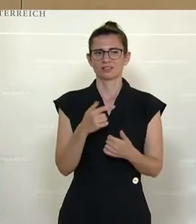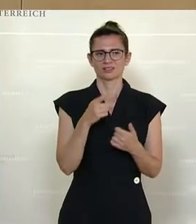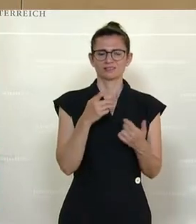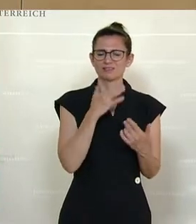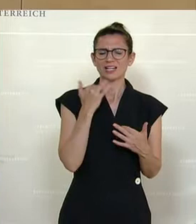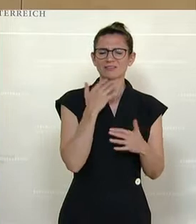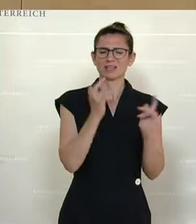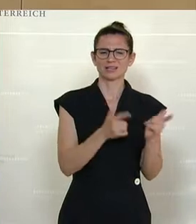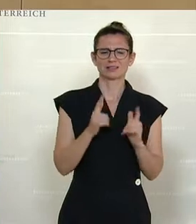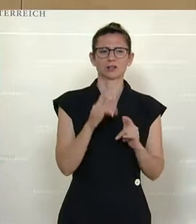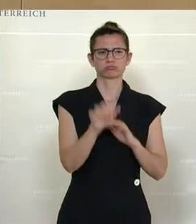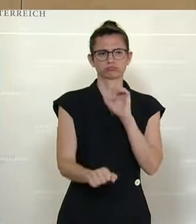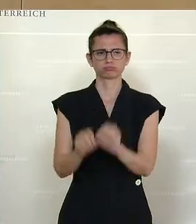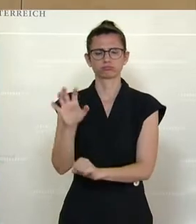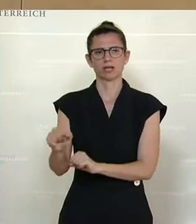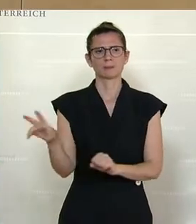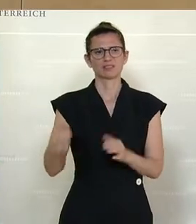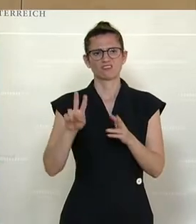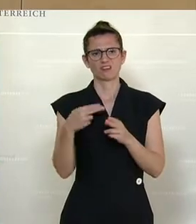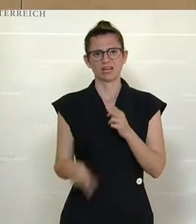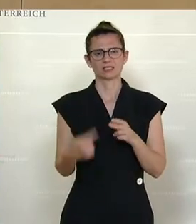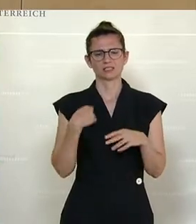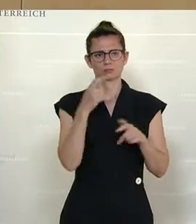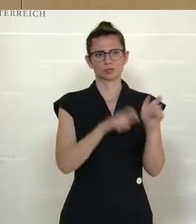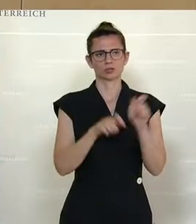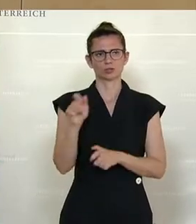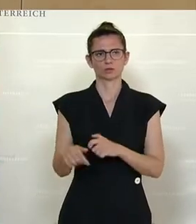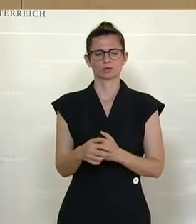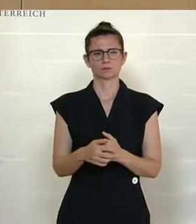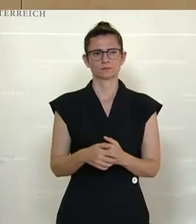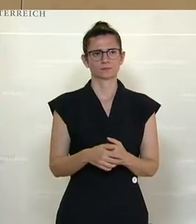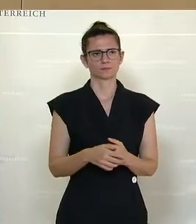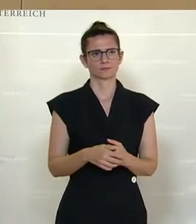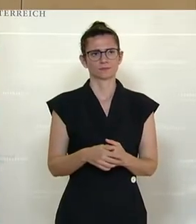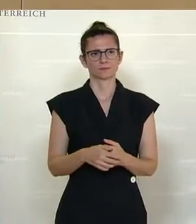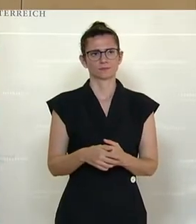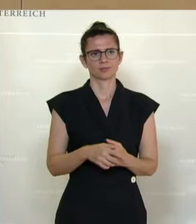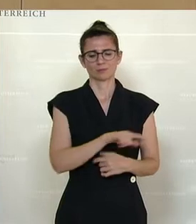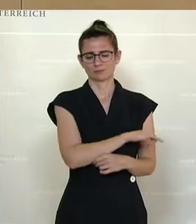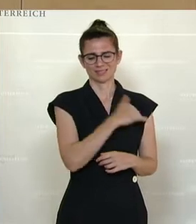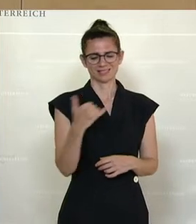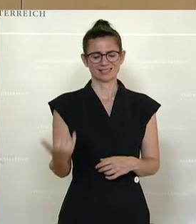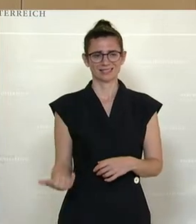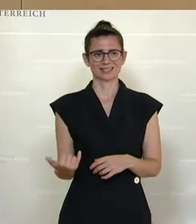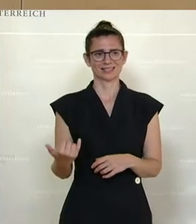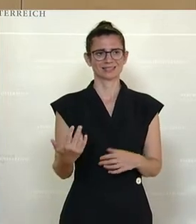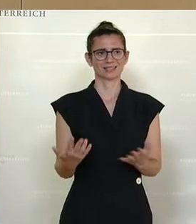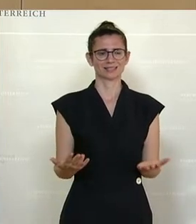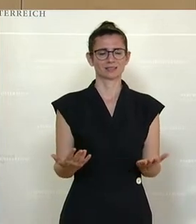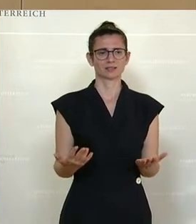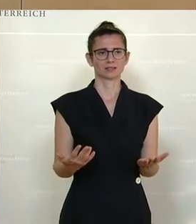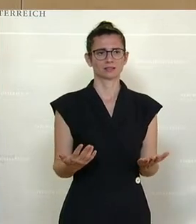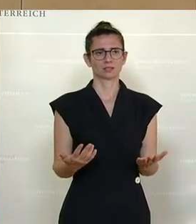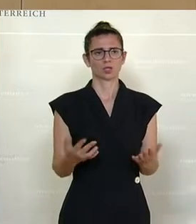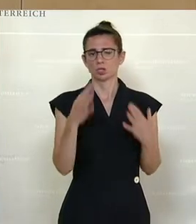Terrorattacken mit Verletzten. Und da war es bei keiner bisher in dem Maß so, dass